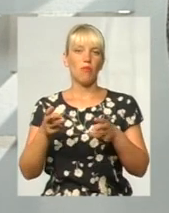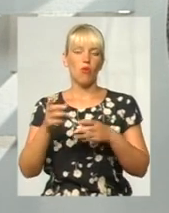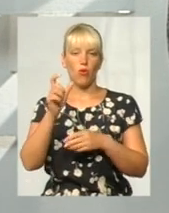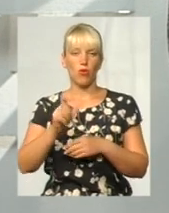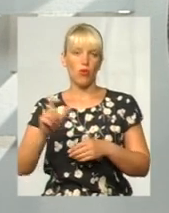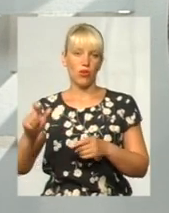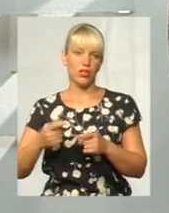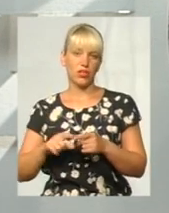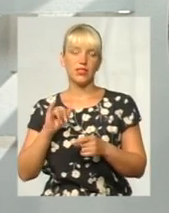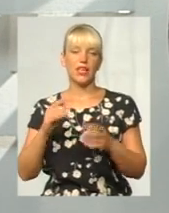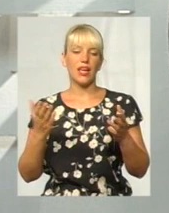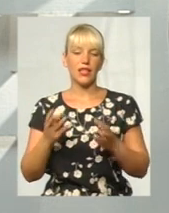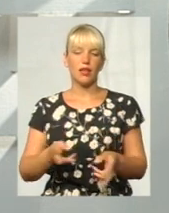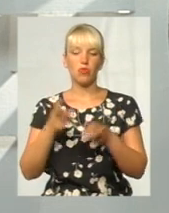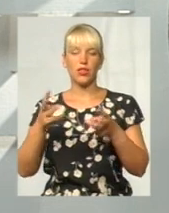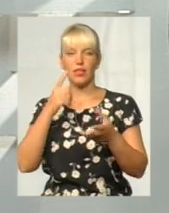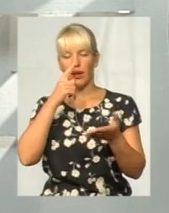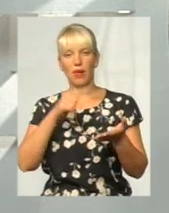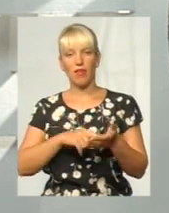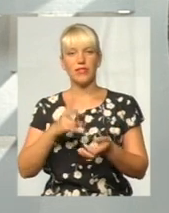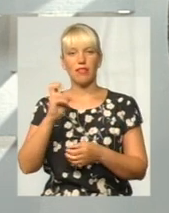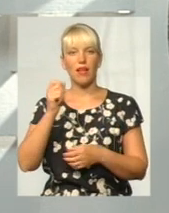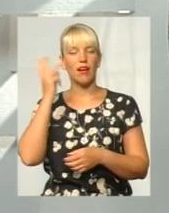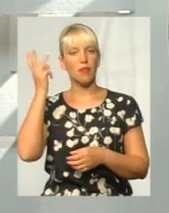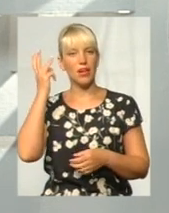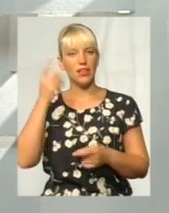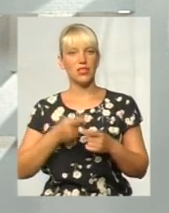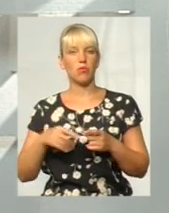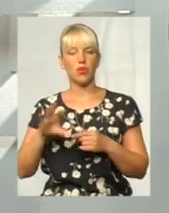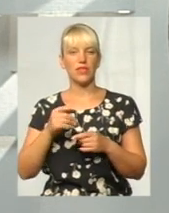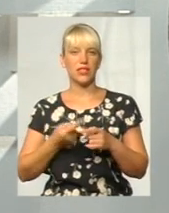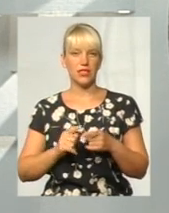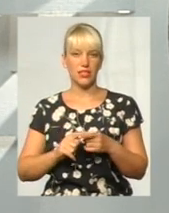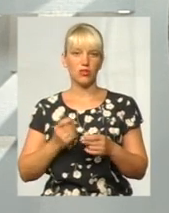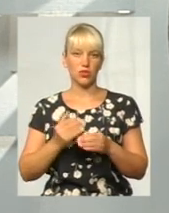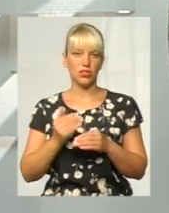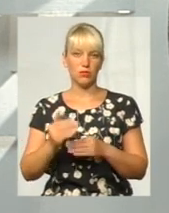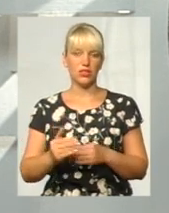пожеж, які трапляються на Хмельниччині? Про це все згодом та прологом сюжету.